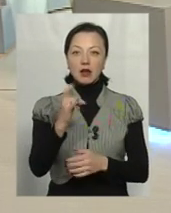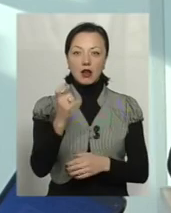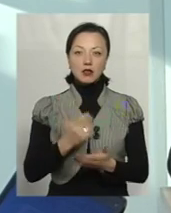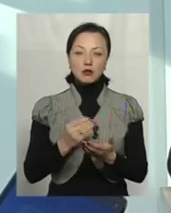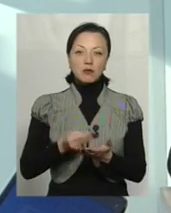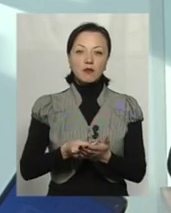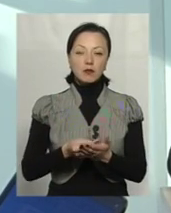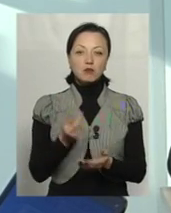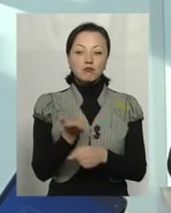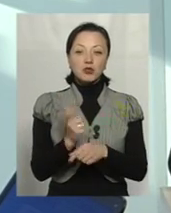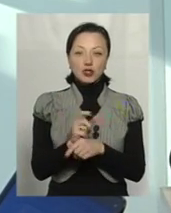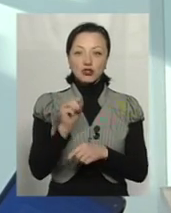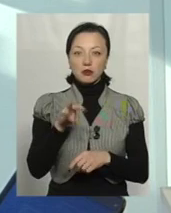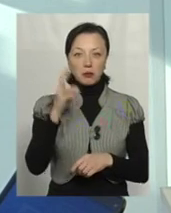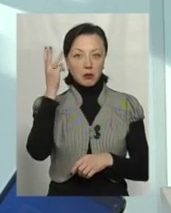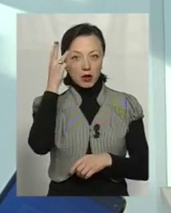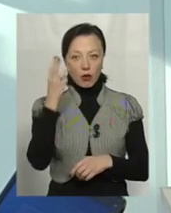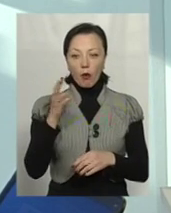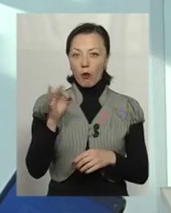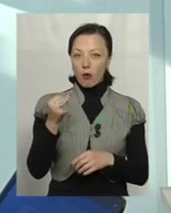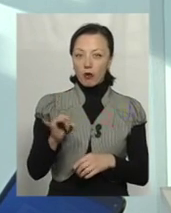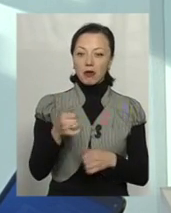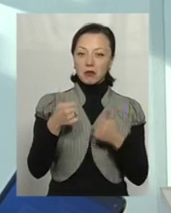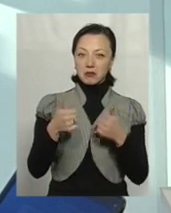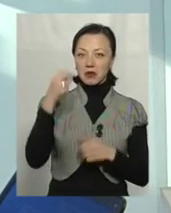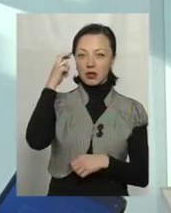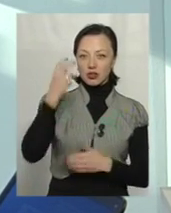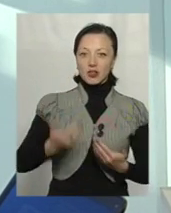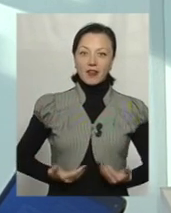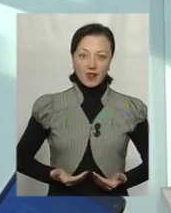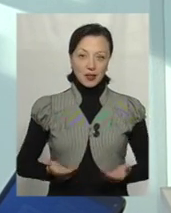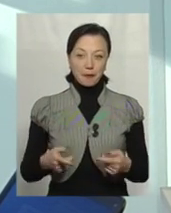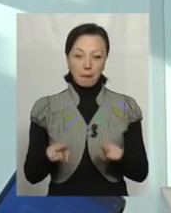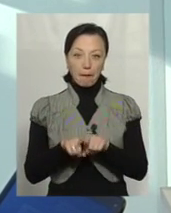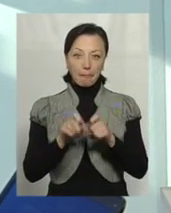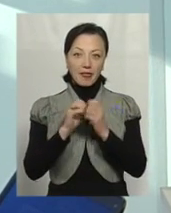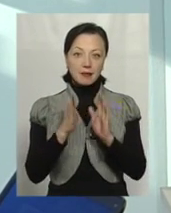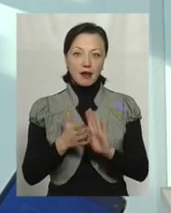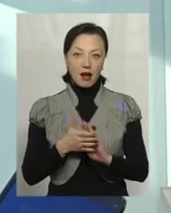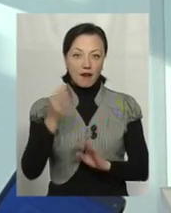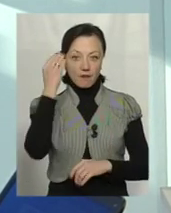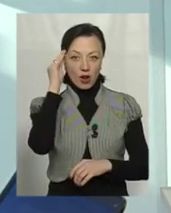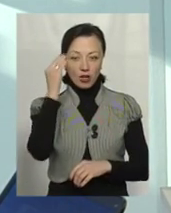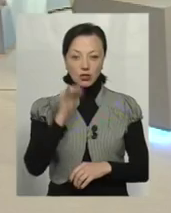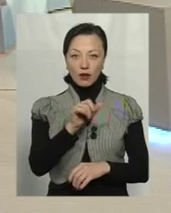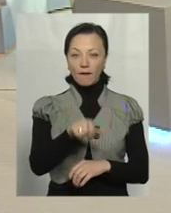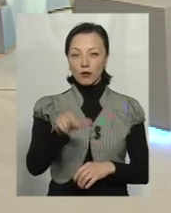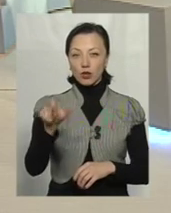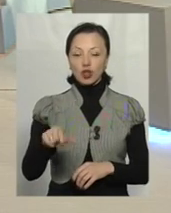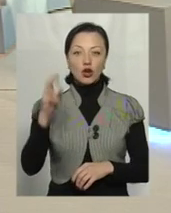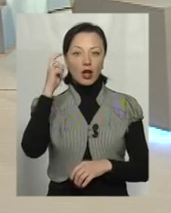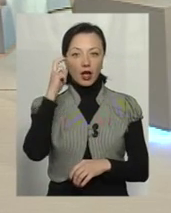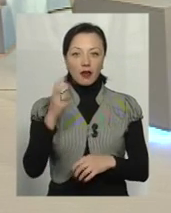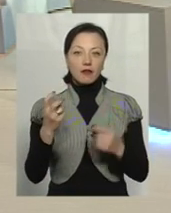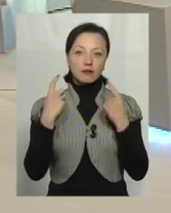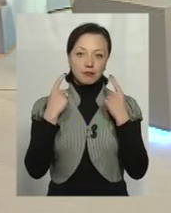наприклад, у Хмельницькому. І ви так читаєте і думаєте, о, як гарно киярам живеться. Ну, складається загальне враження в обувателя, що Київ